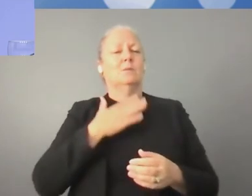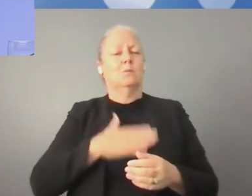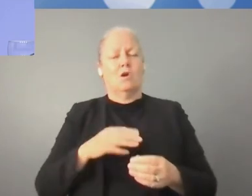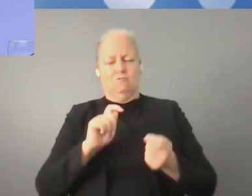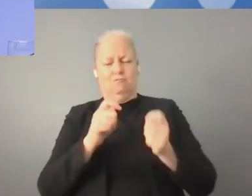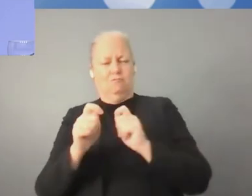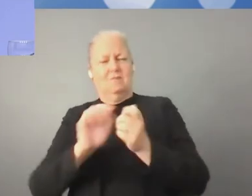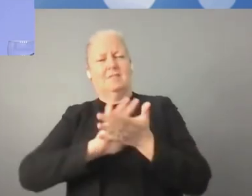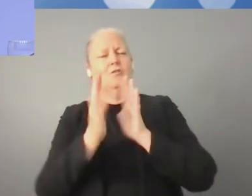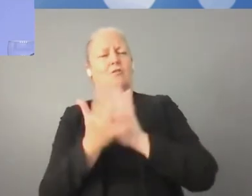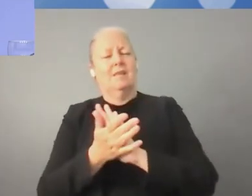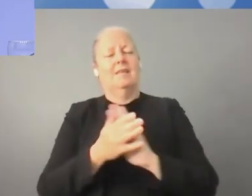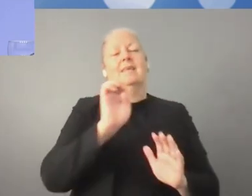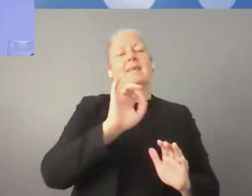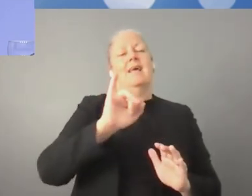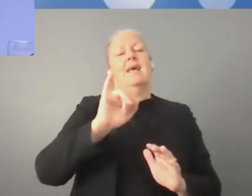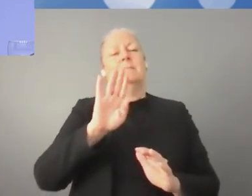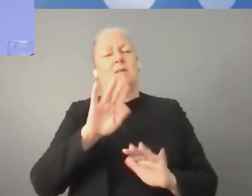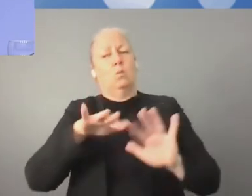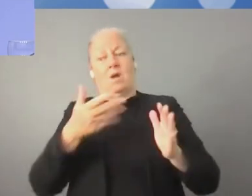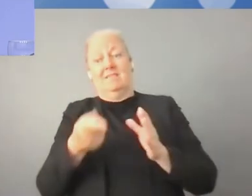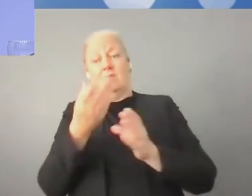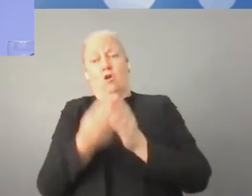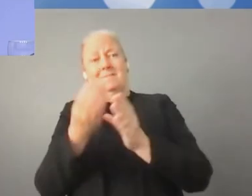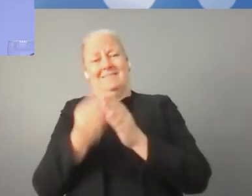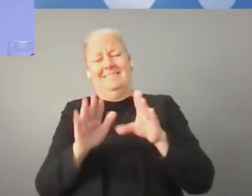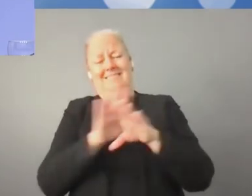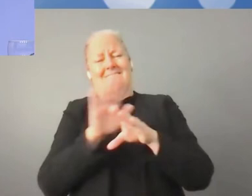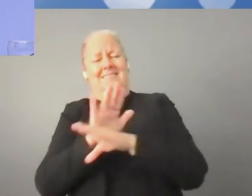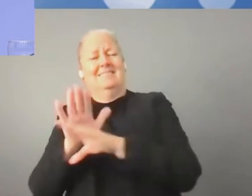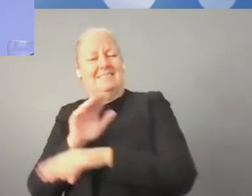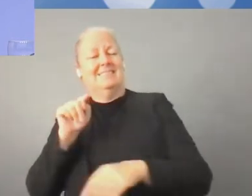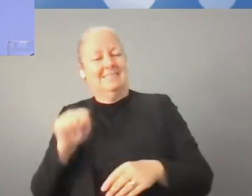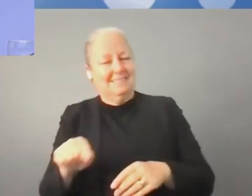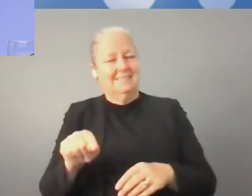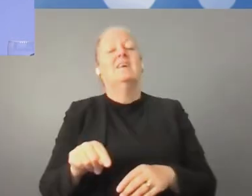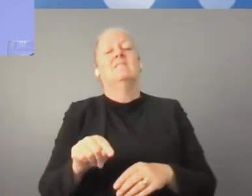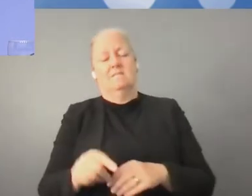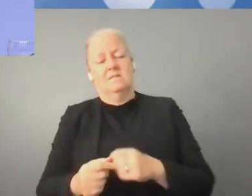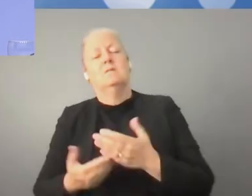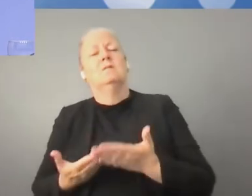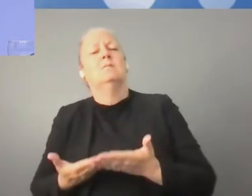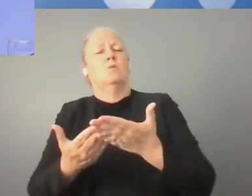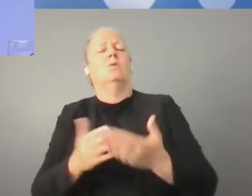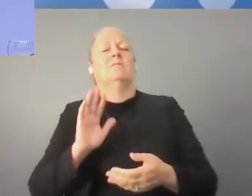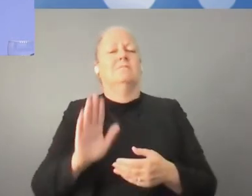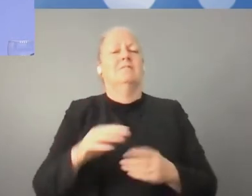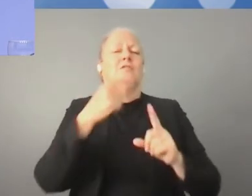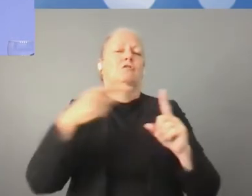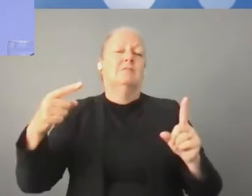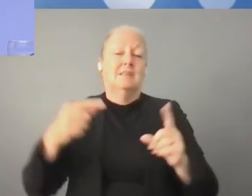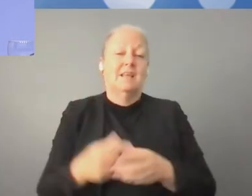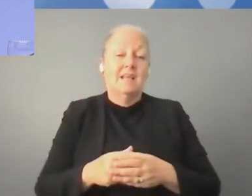nad sprawozdawczością dotyczącą cyfryzacji. Europejski Bank Inwestycyjny w